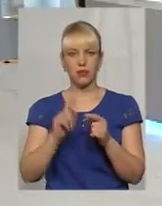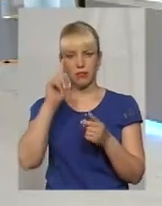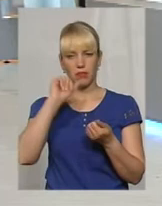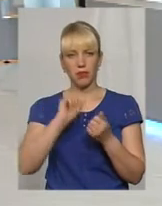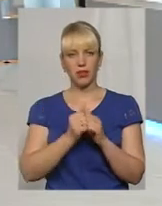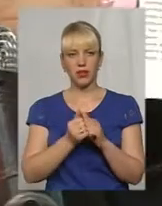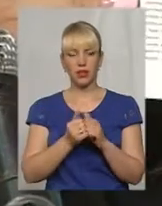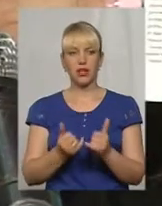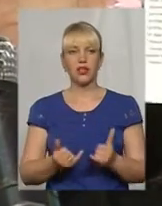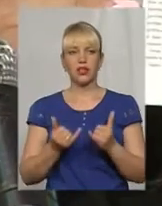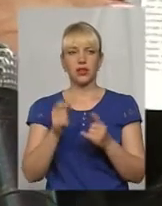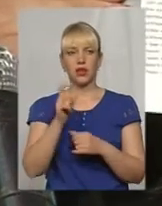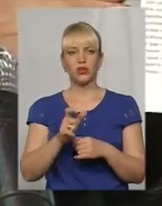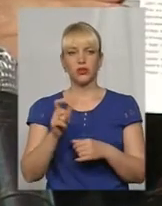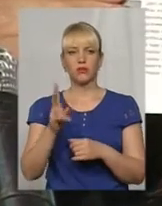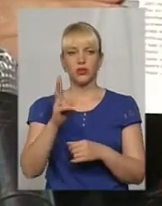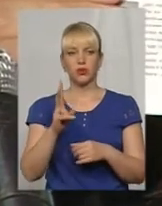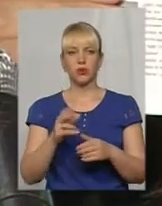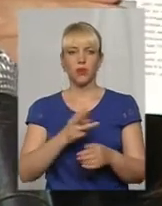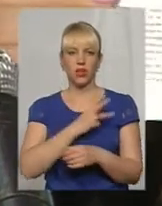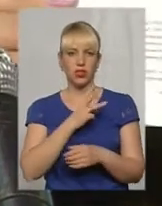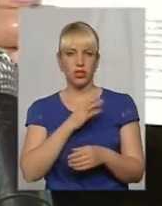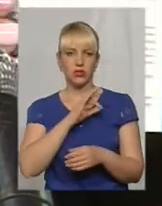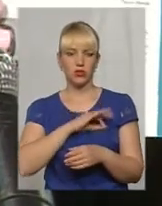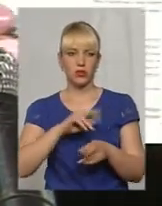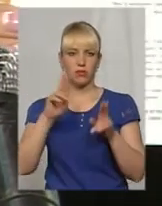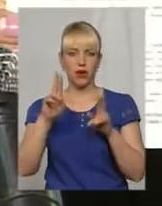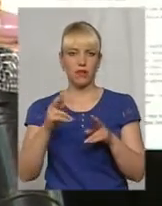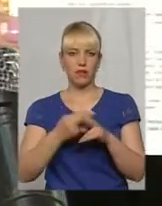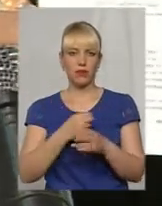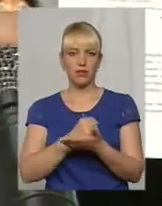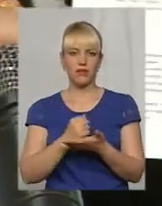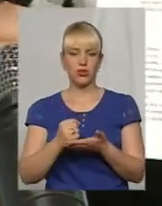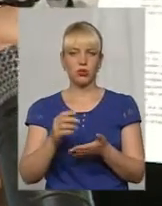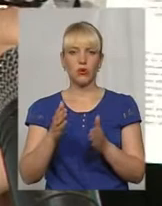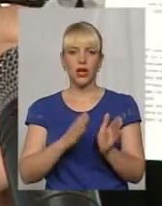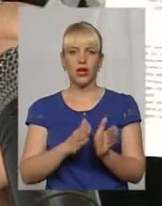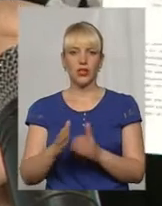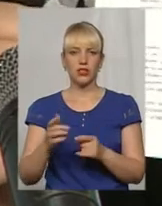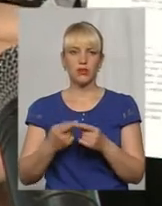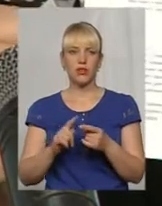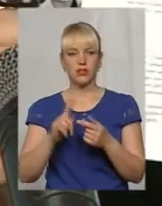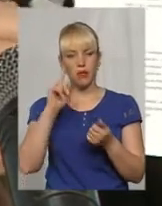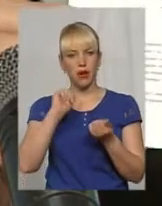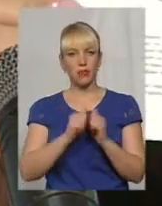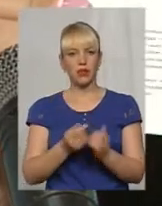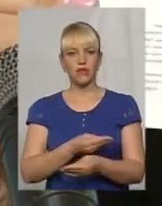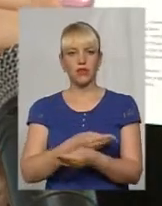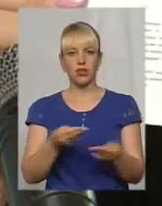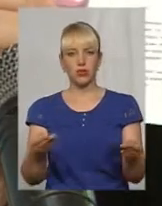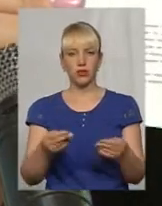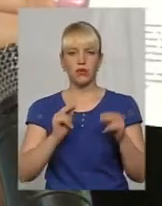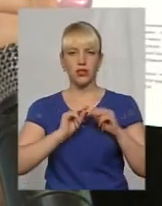для осіб, які бажають скористатися правилами безвізового режиму. Наразі ці пам'ятки видаються працівниками